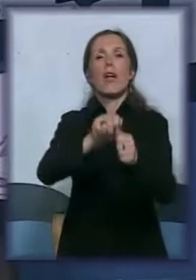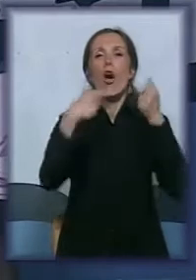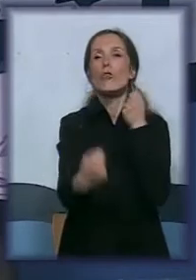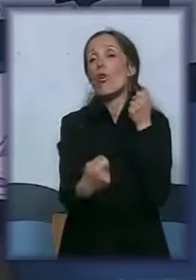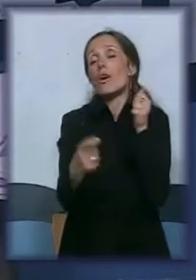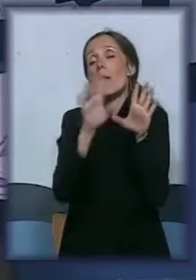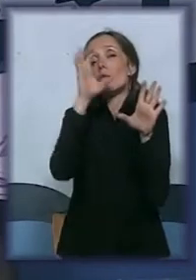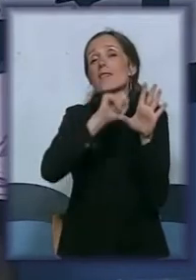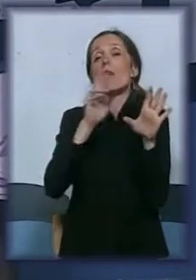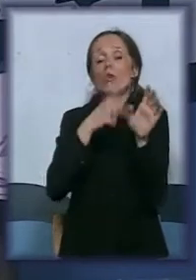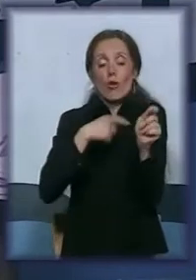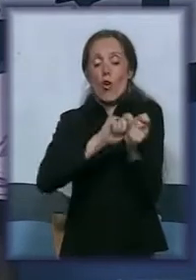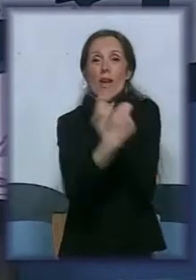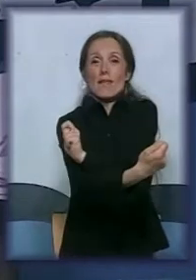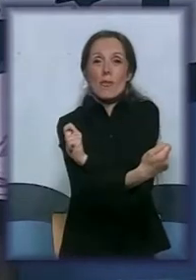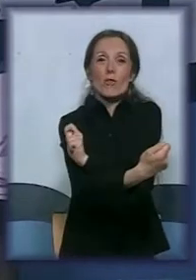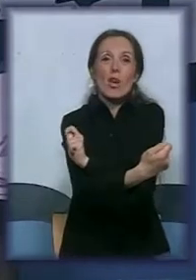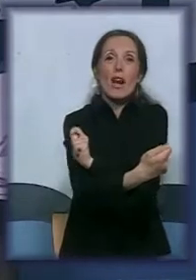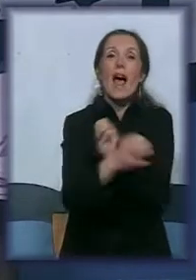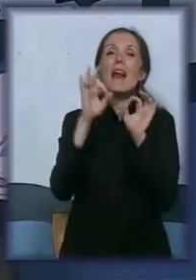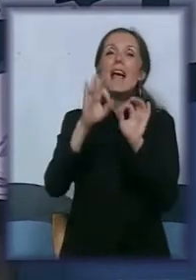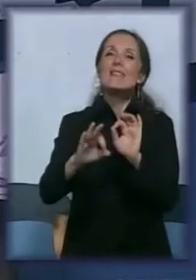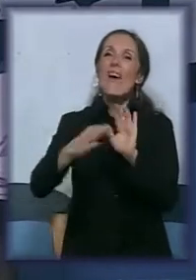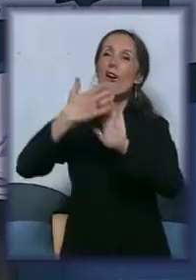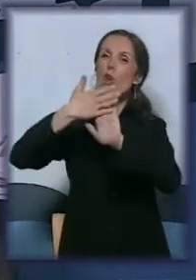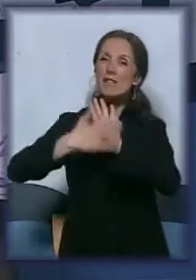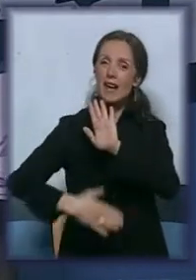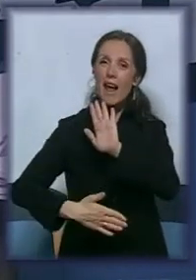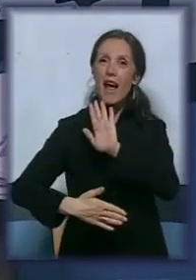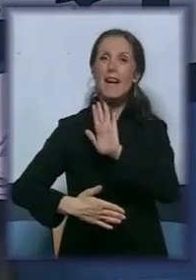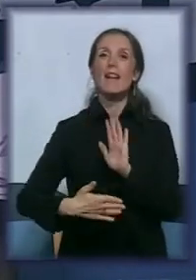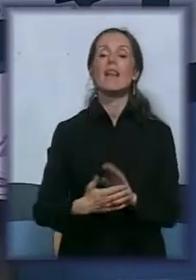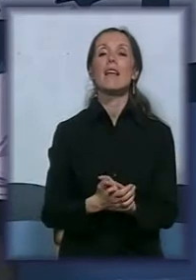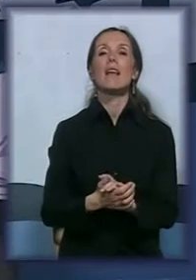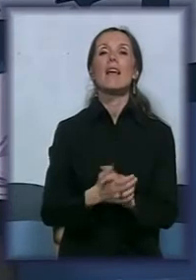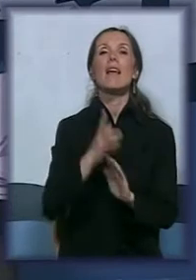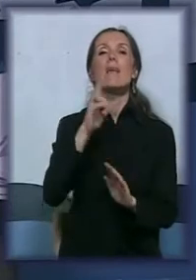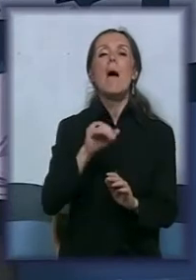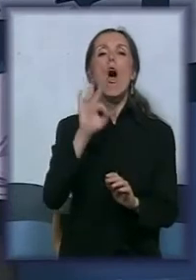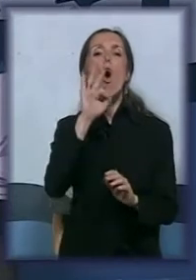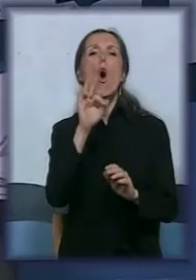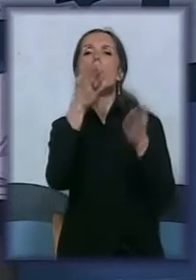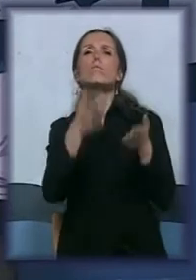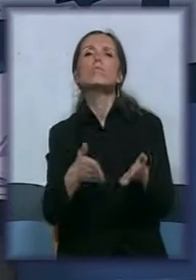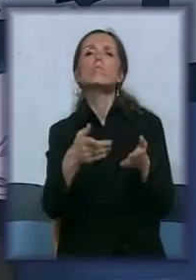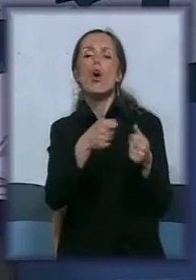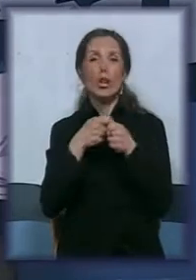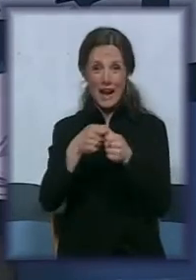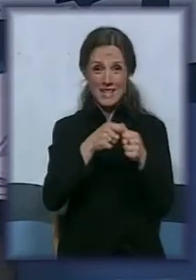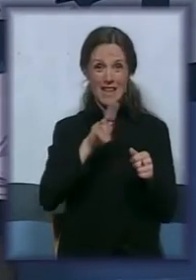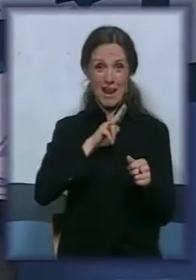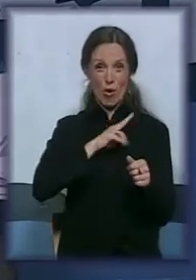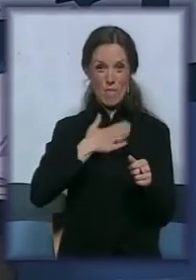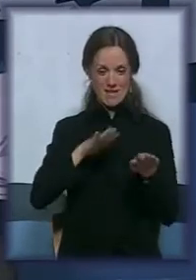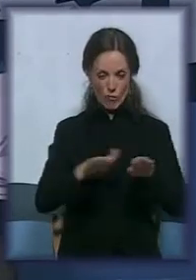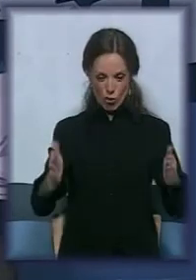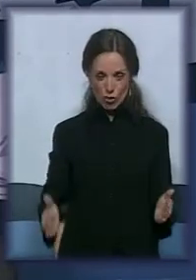koga god. Na svakoj od stranica imate o organizaciji koja je na štandu, čime